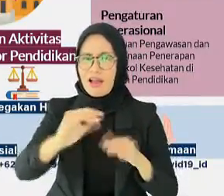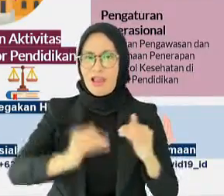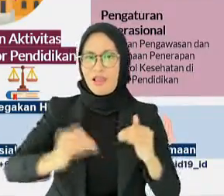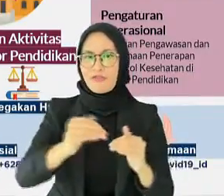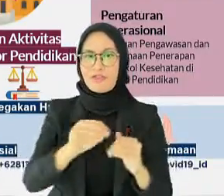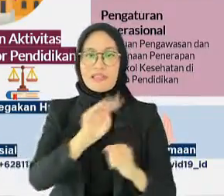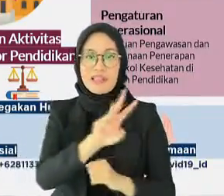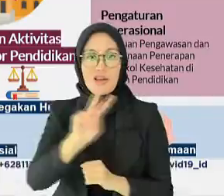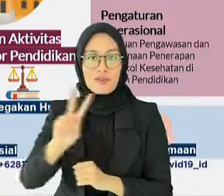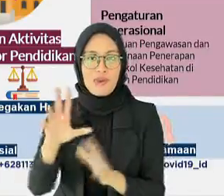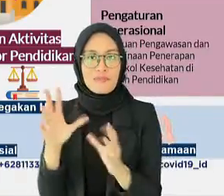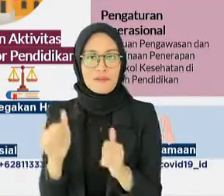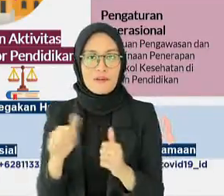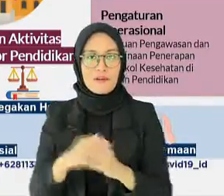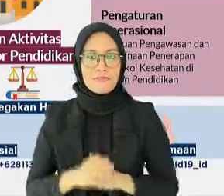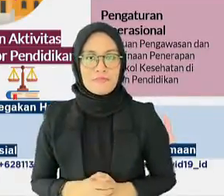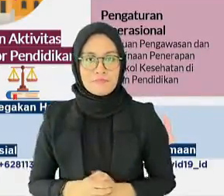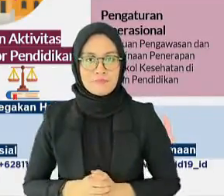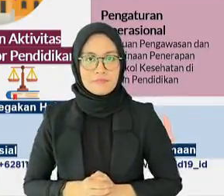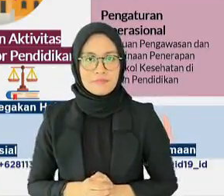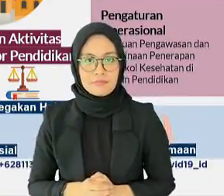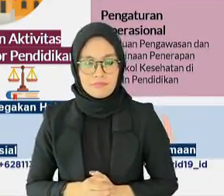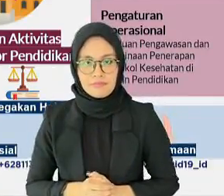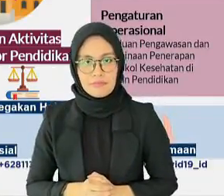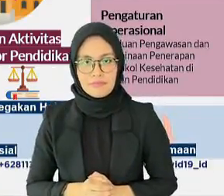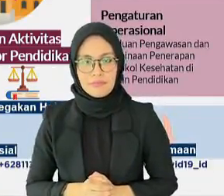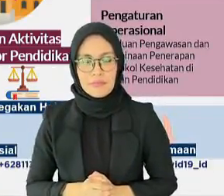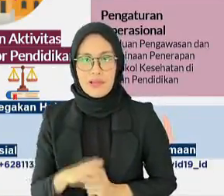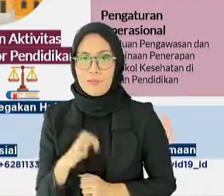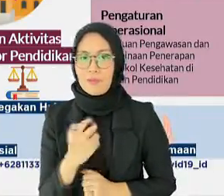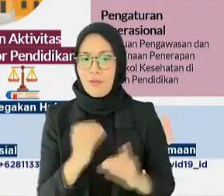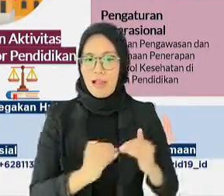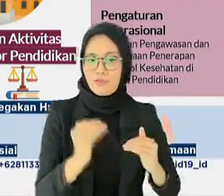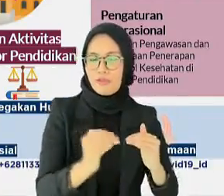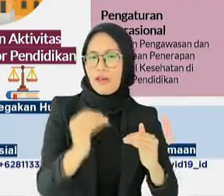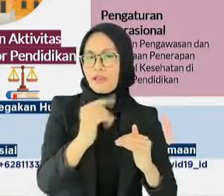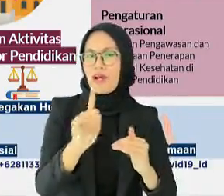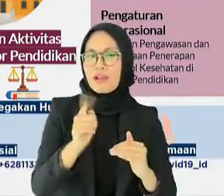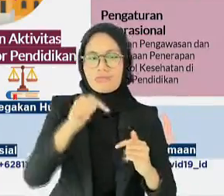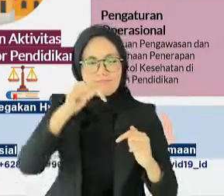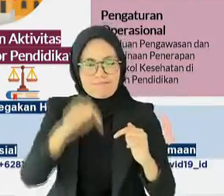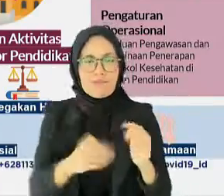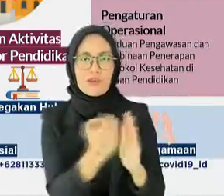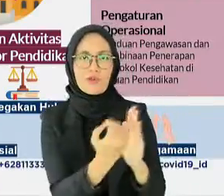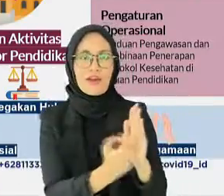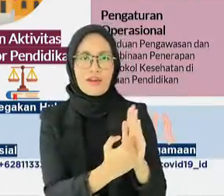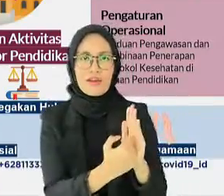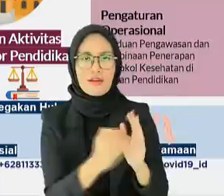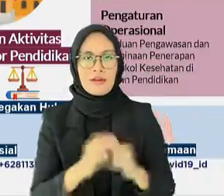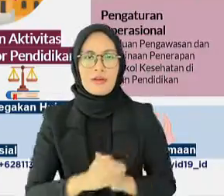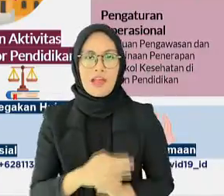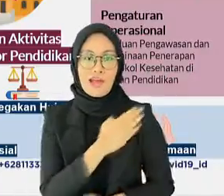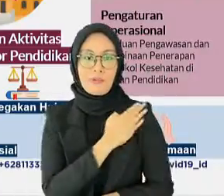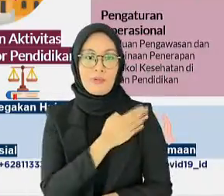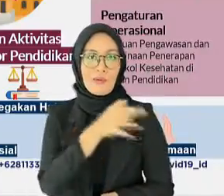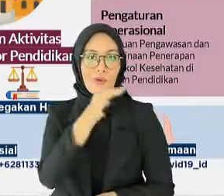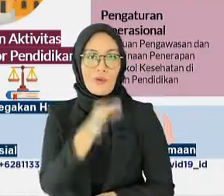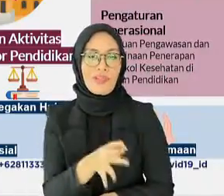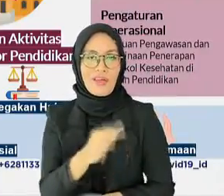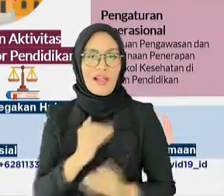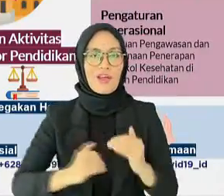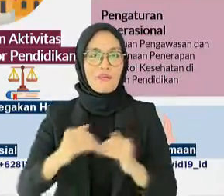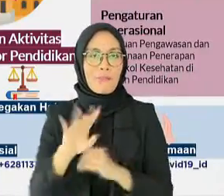Ada pun poin tambahan secara detail per levelnya yaitu di Kabupaten Kota level 4